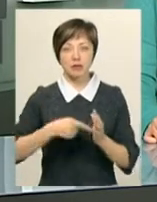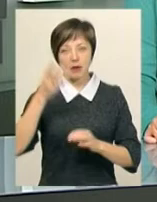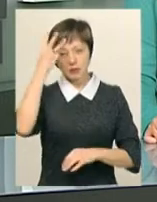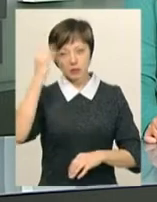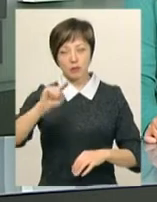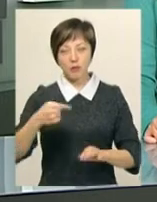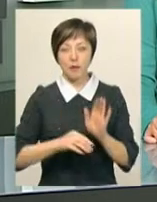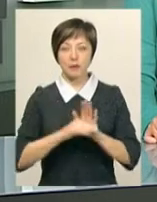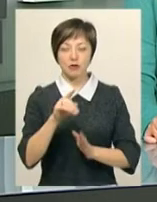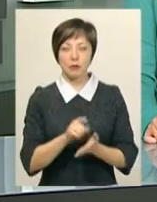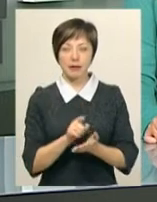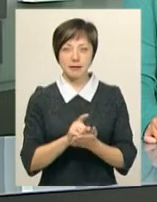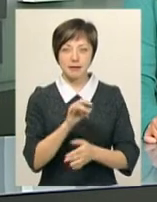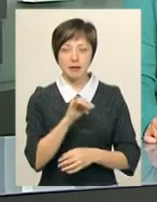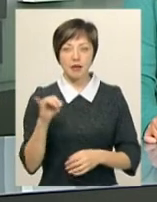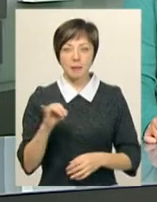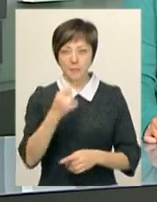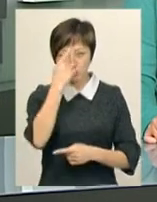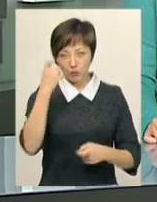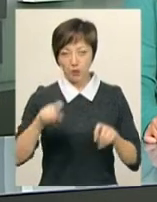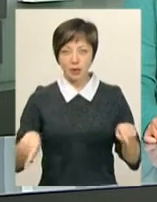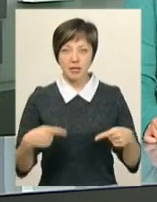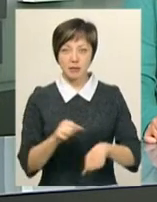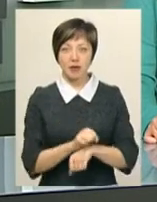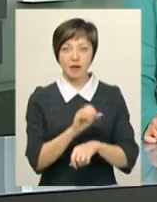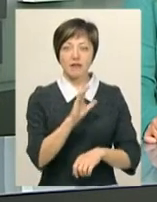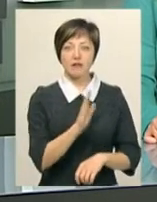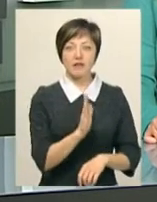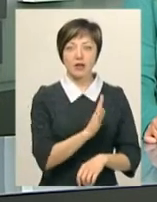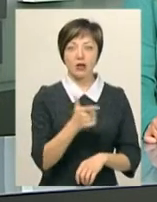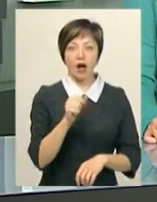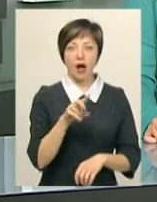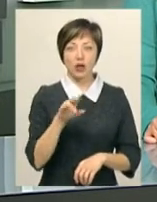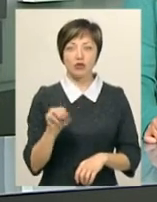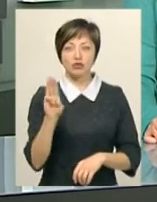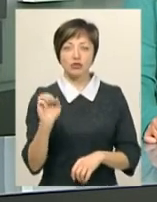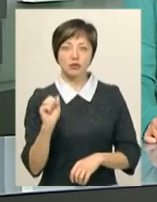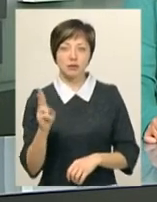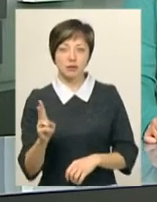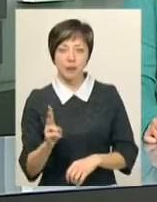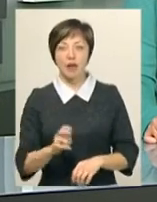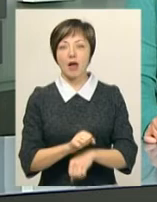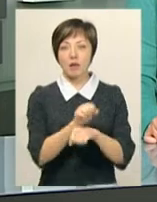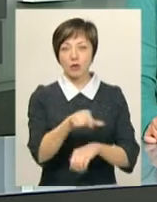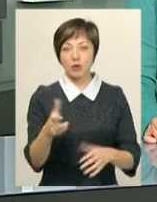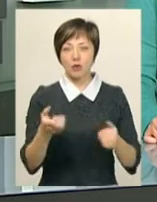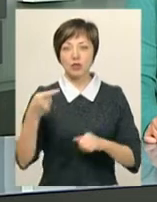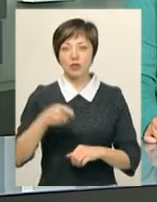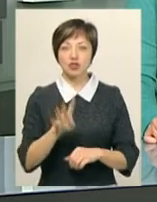вимогою підвищити пенсії. Про це повідомив організатор пікету Віктор Галущак. За його словами, мітингувальники отримують